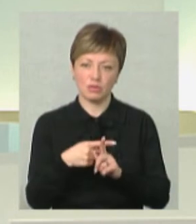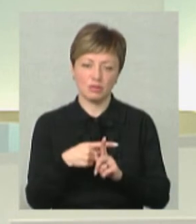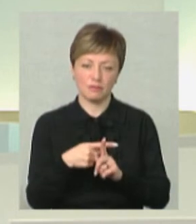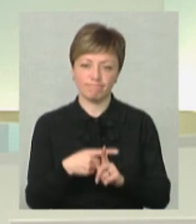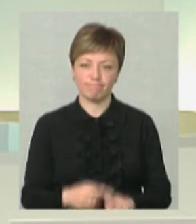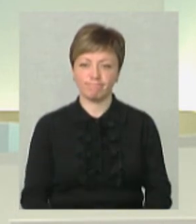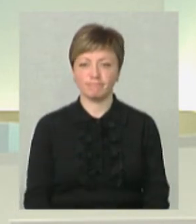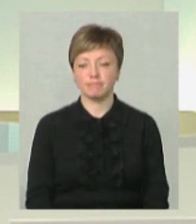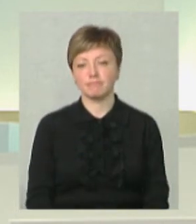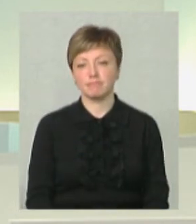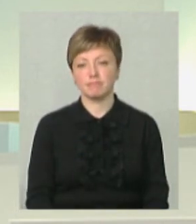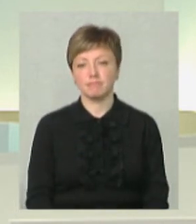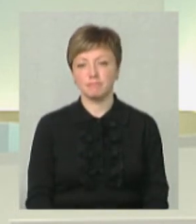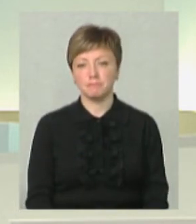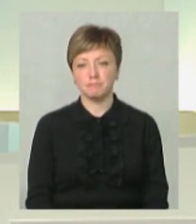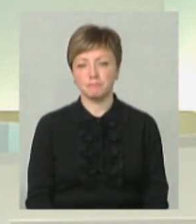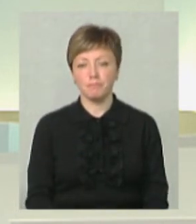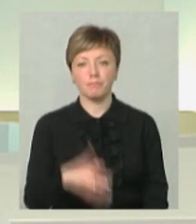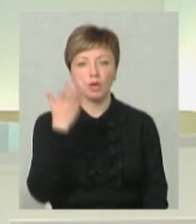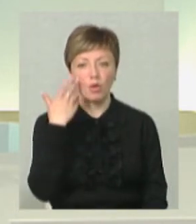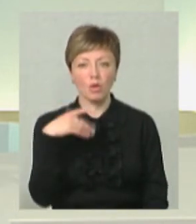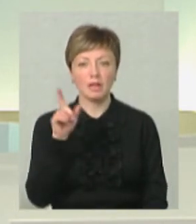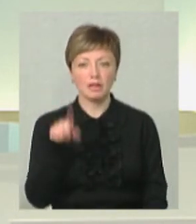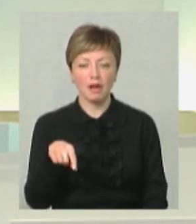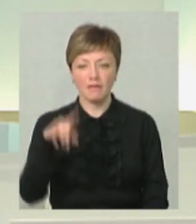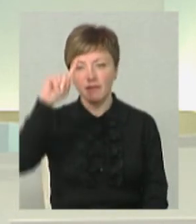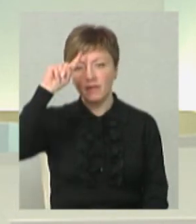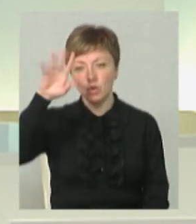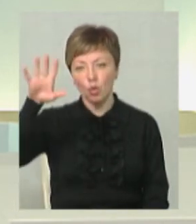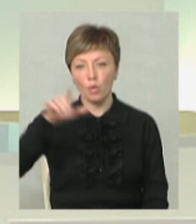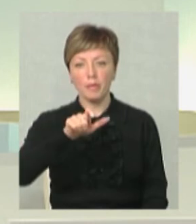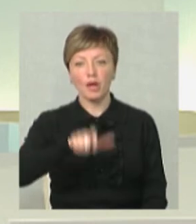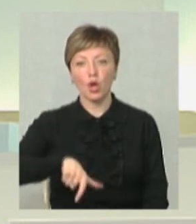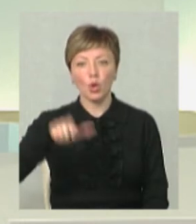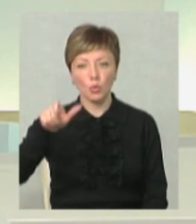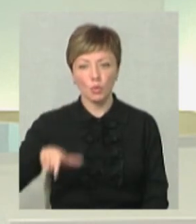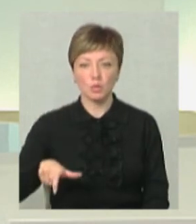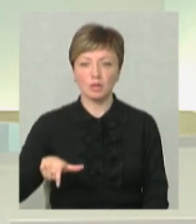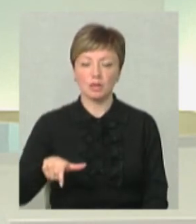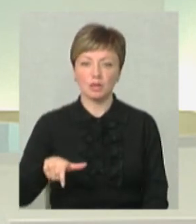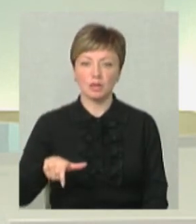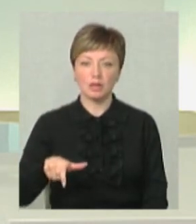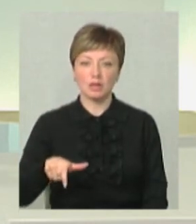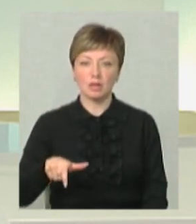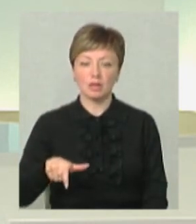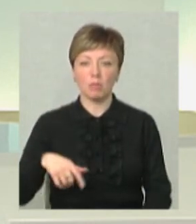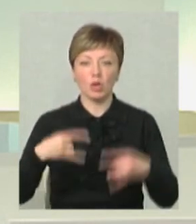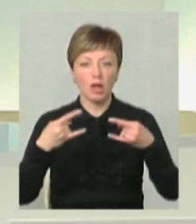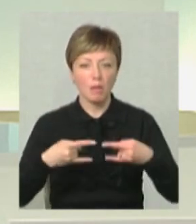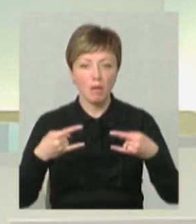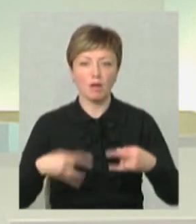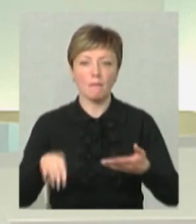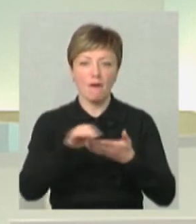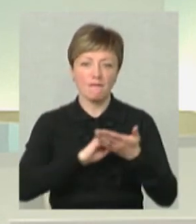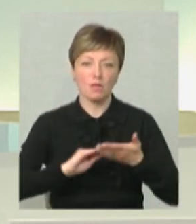І коли навіть відомі люди, які все по телебаченню